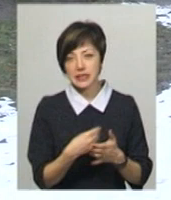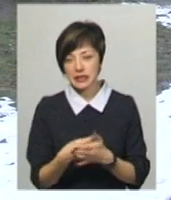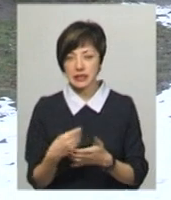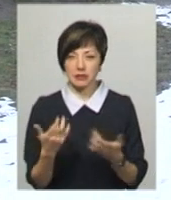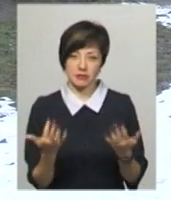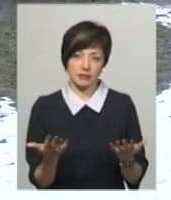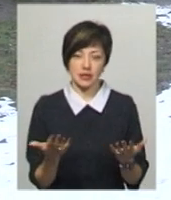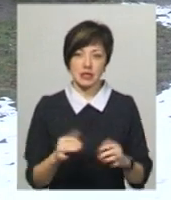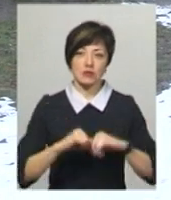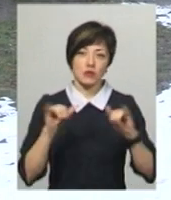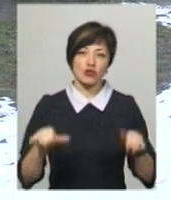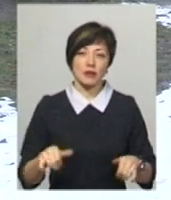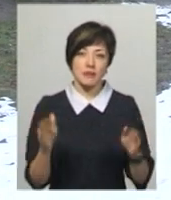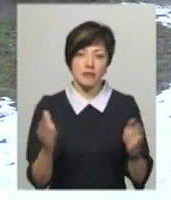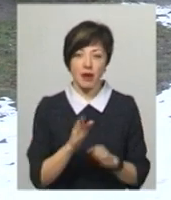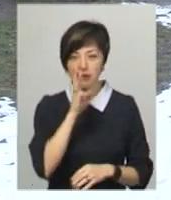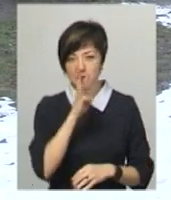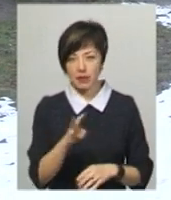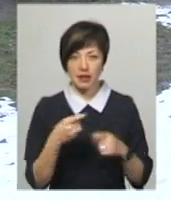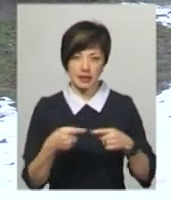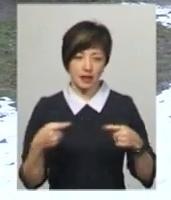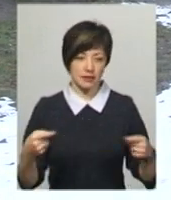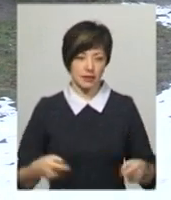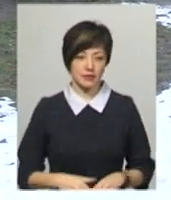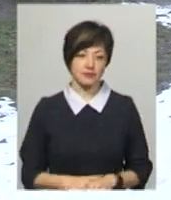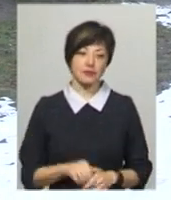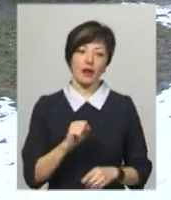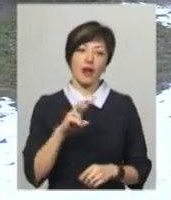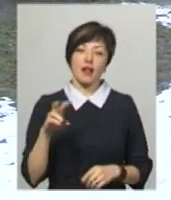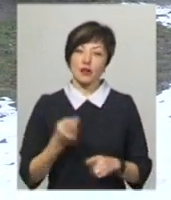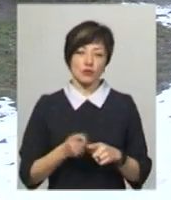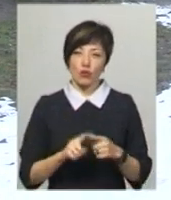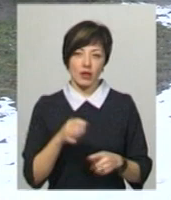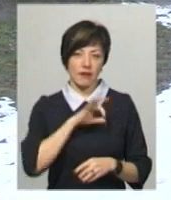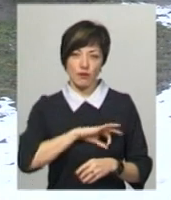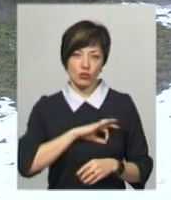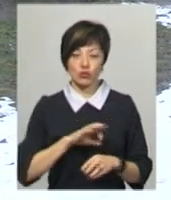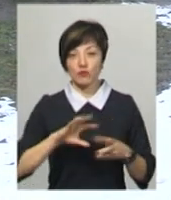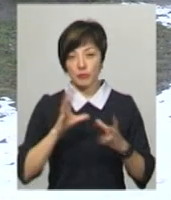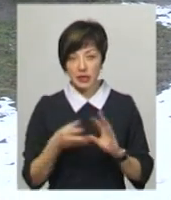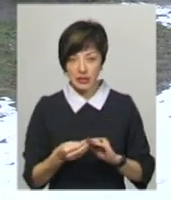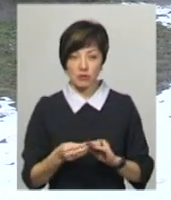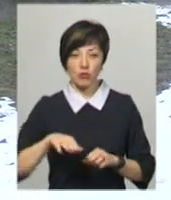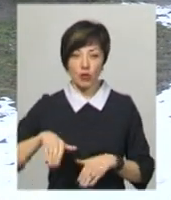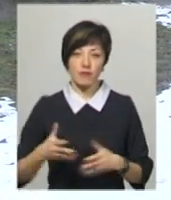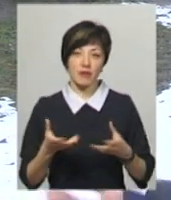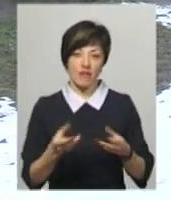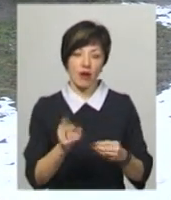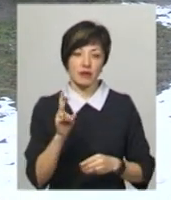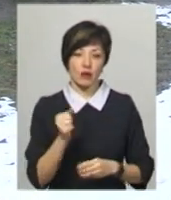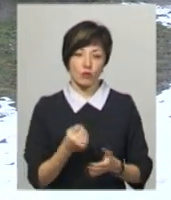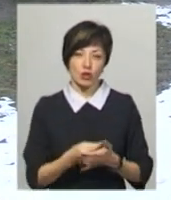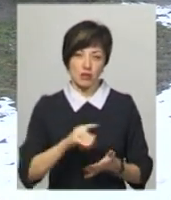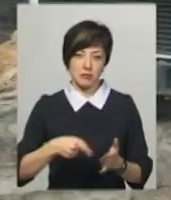збільшення мінімальної заробітної плати і тому подібне. Але, на жаль, цього не використовують, що потім впливає на